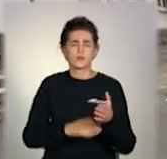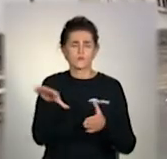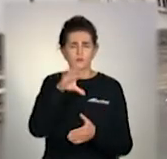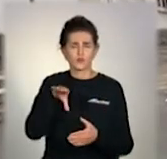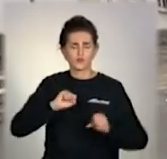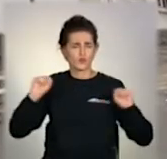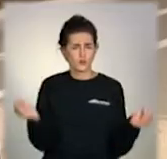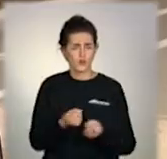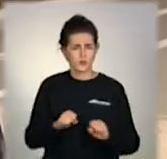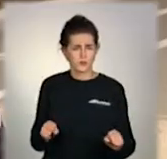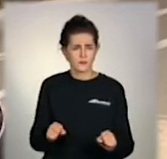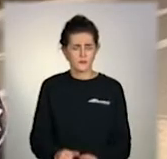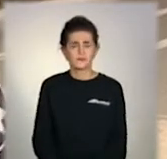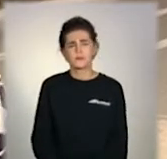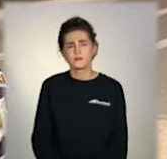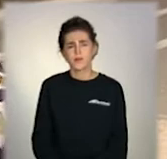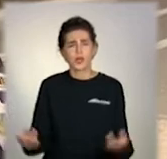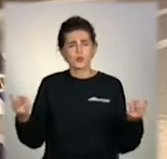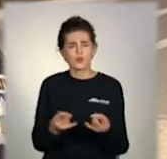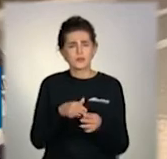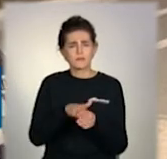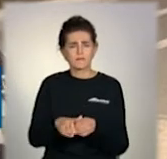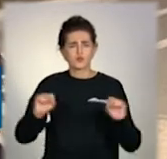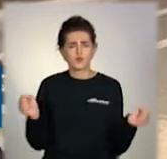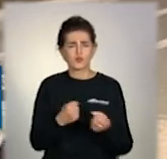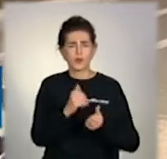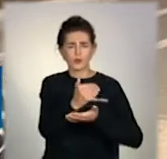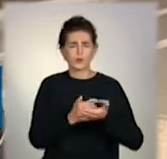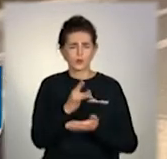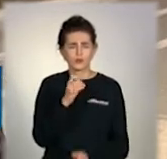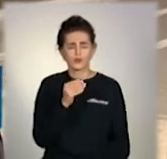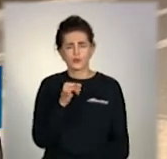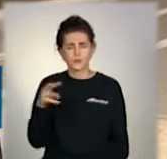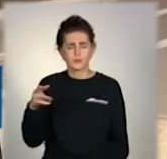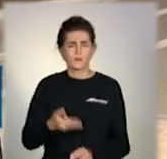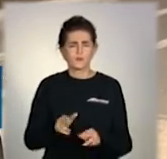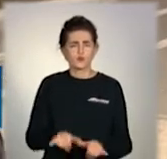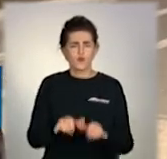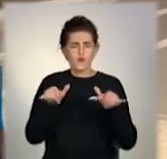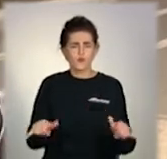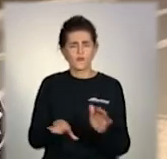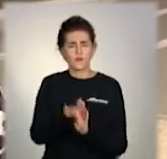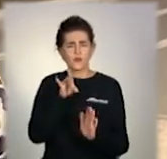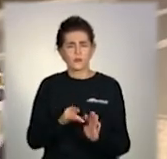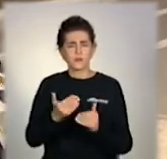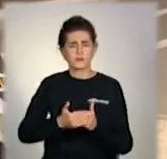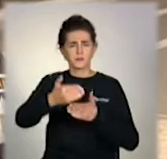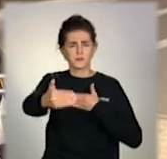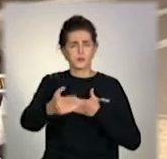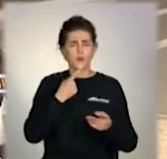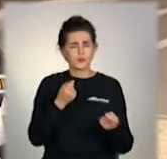Варто не тільки дотримуватися швидкісного режиму, також збільшувати, обирати безпечну дистанцію.